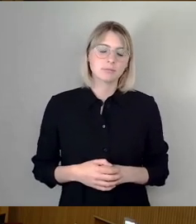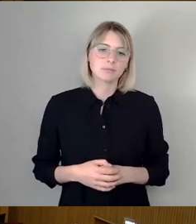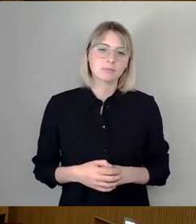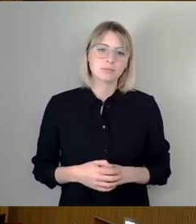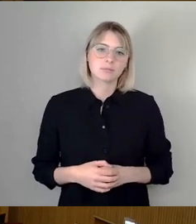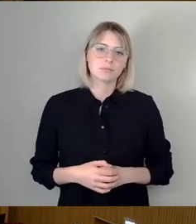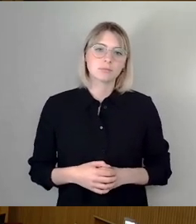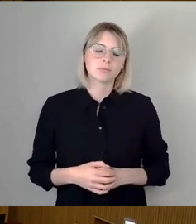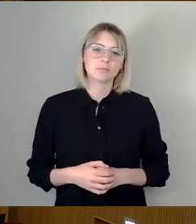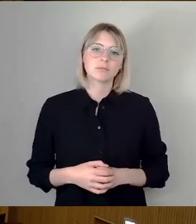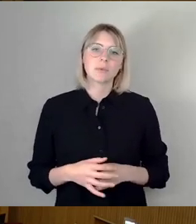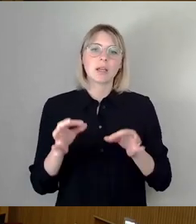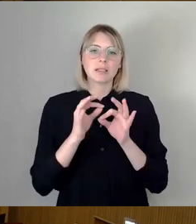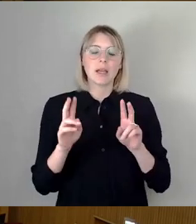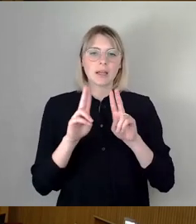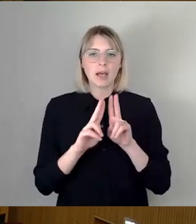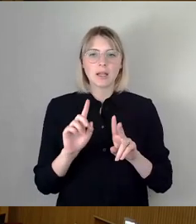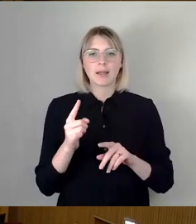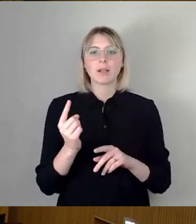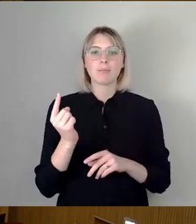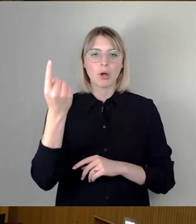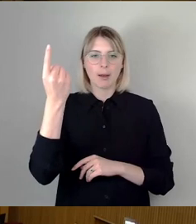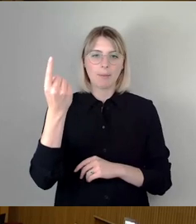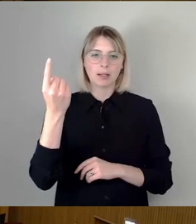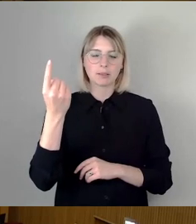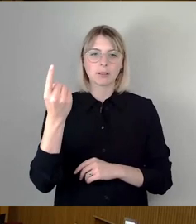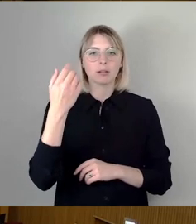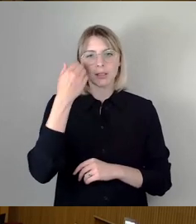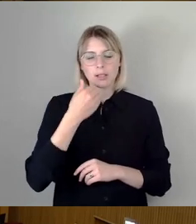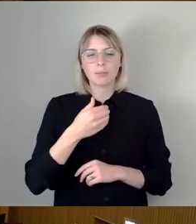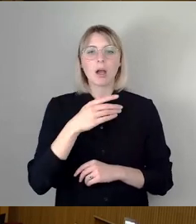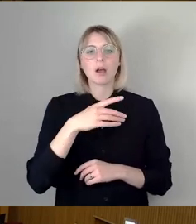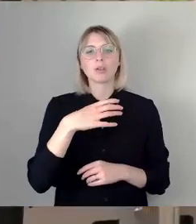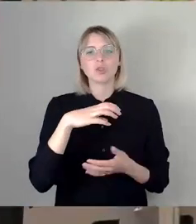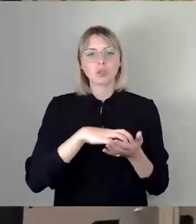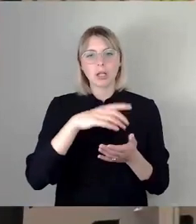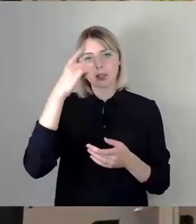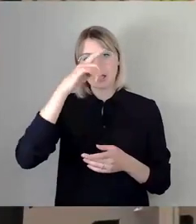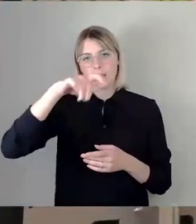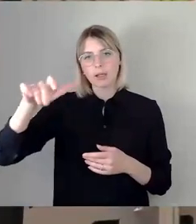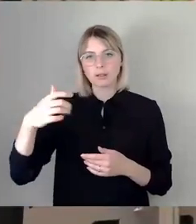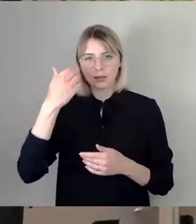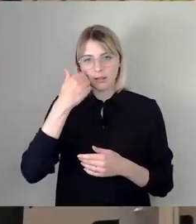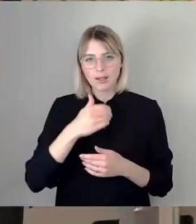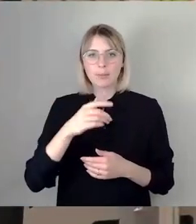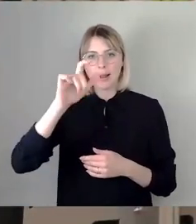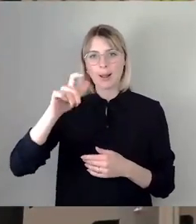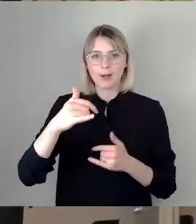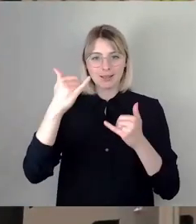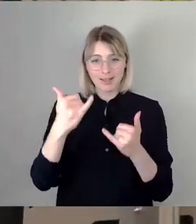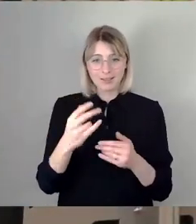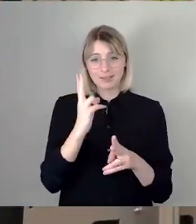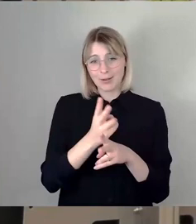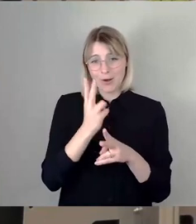Sehr geehrter Herr erster Bürgermeister, liebe Stadträtinnen, liebe Menschen, die es bis jetzt noch im Stream ausgehalten haben.